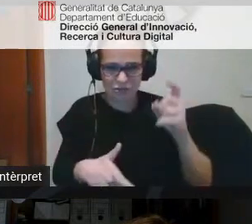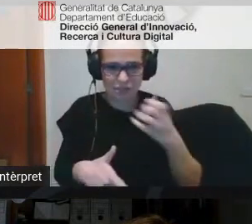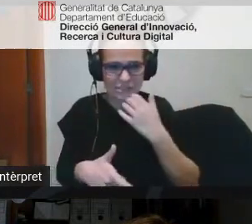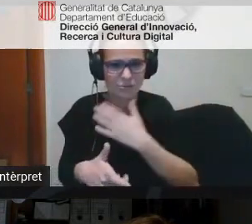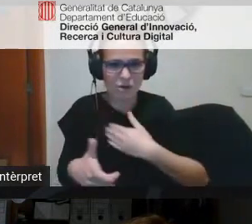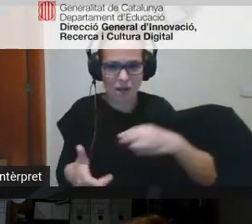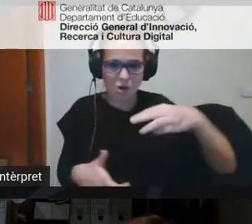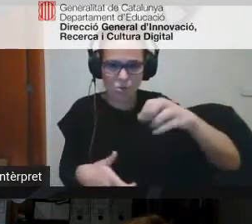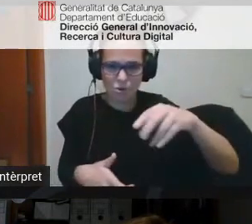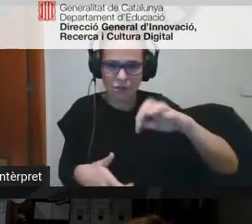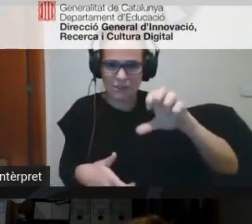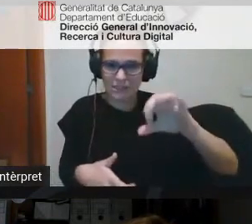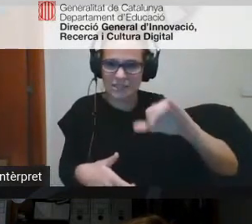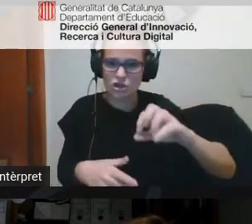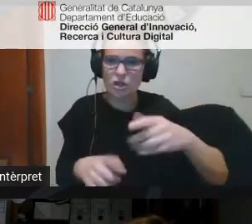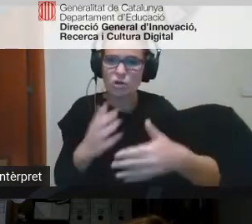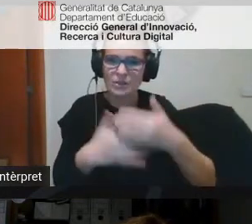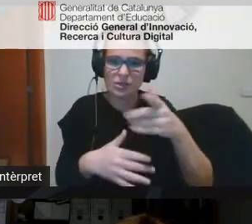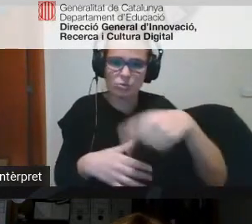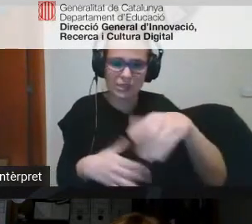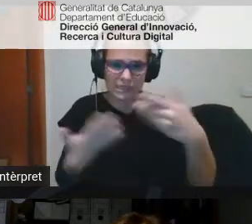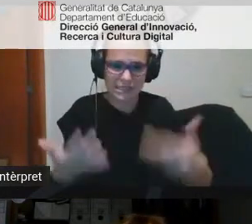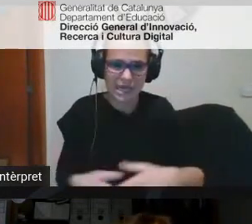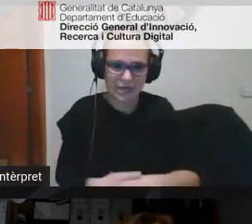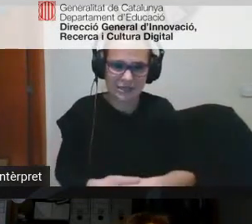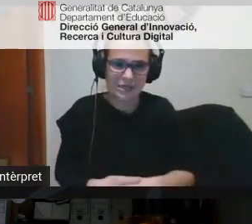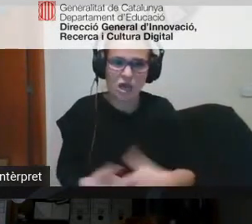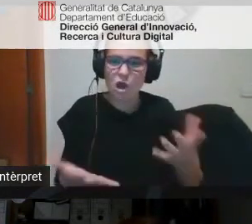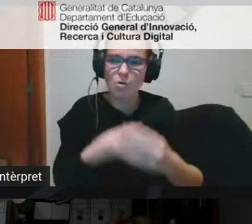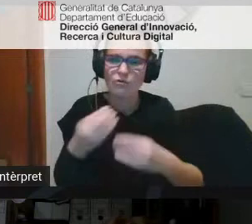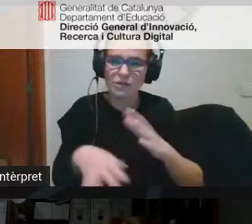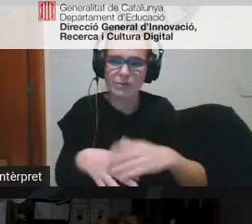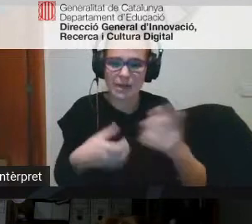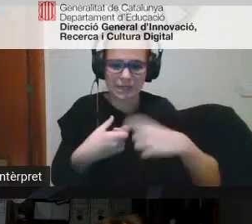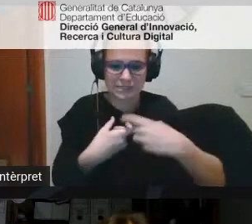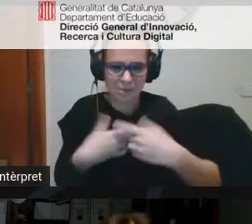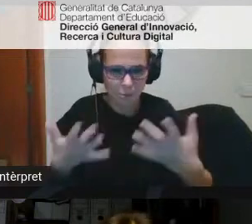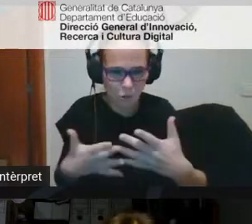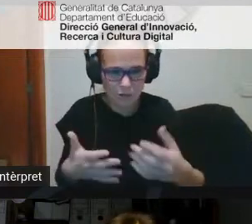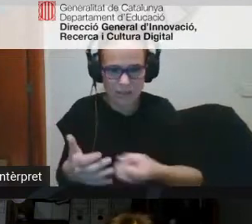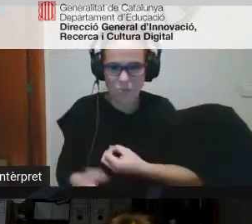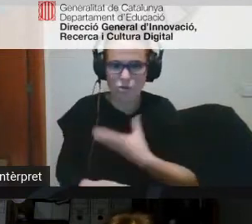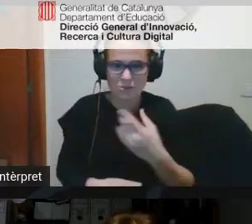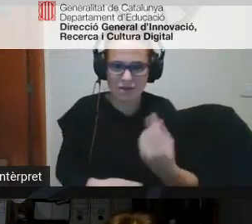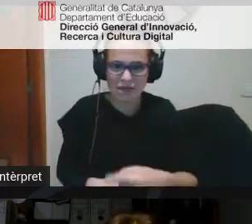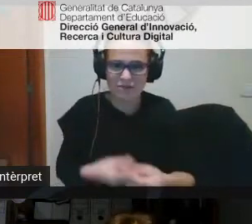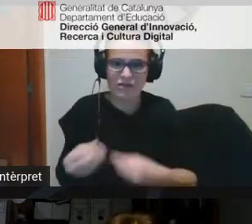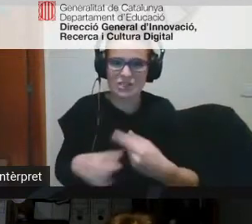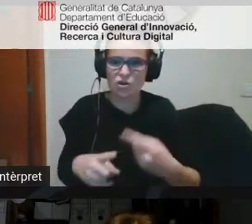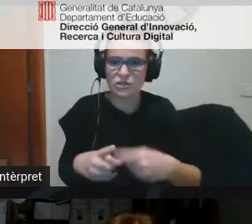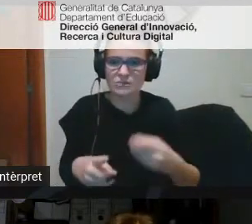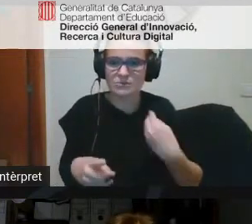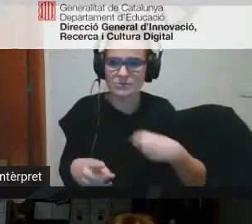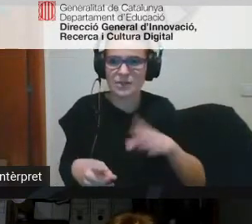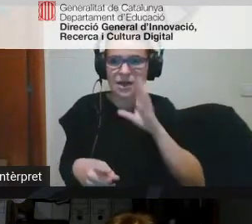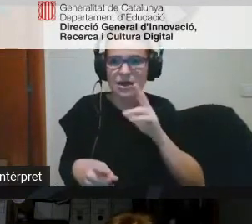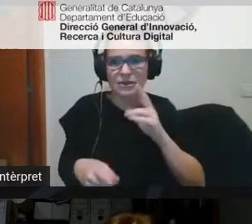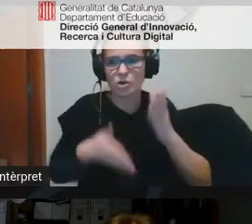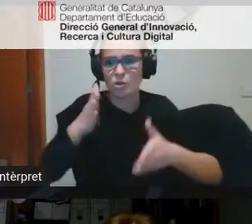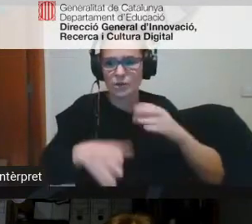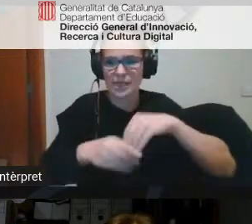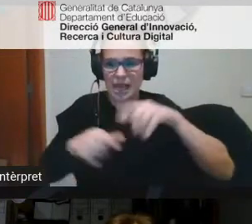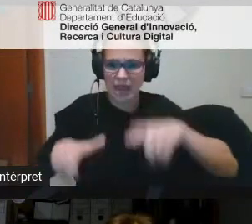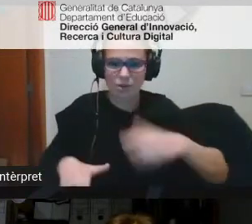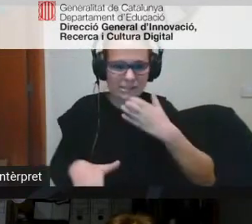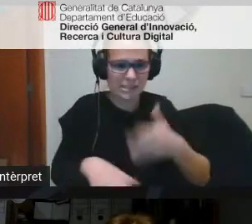a muntar sort i ara com ho heu fet per enganxar la gent i que la gent realment s'apunti i estigui motivada i passi coses com dèieu de robòtica a l'aula que no